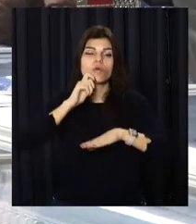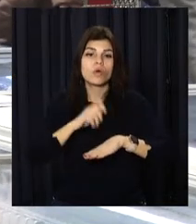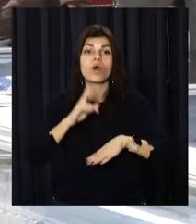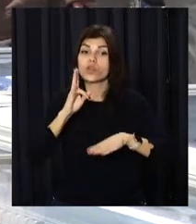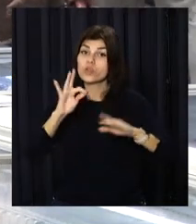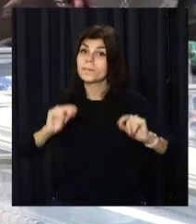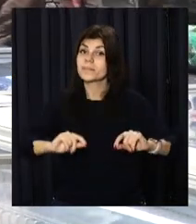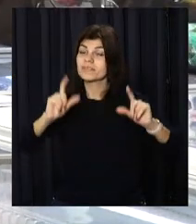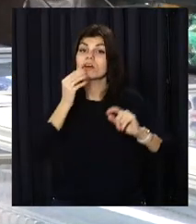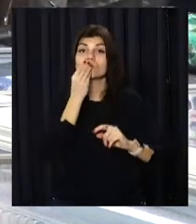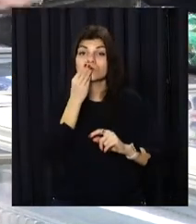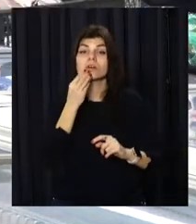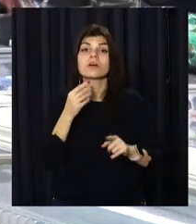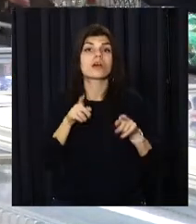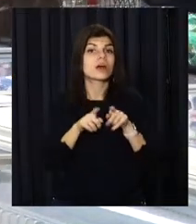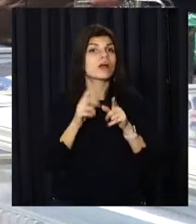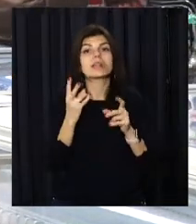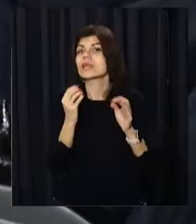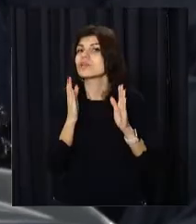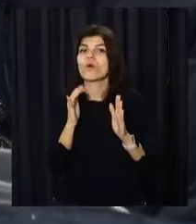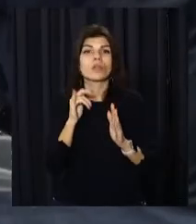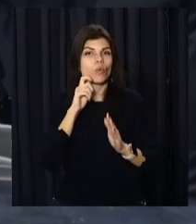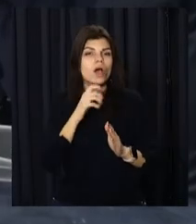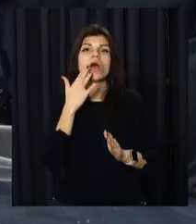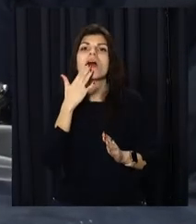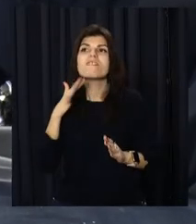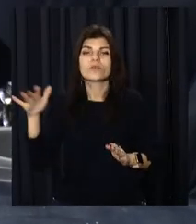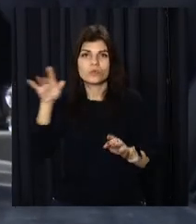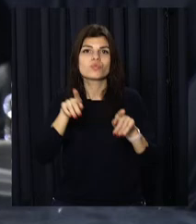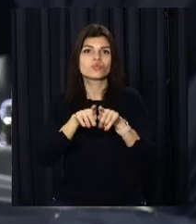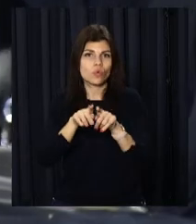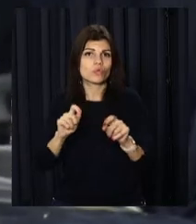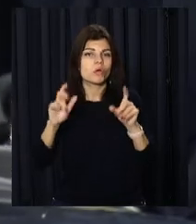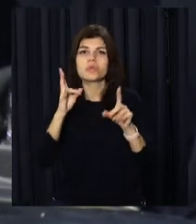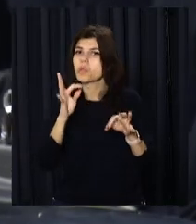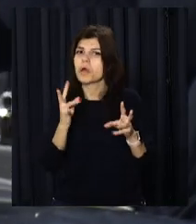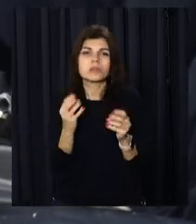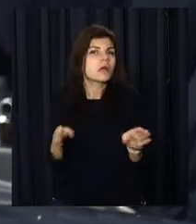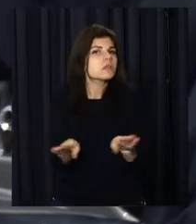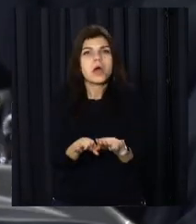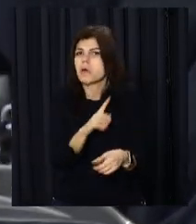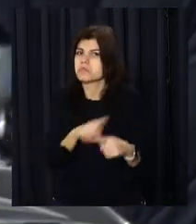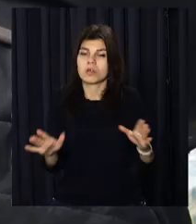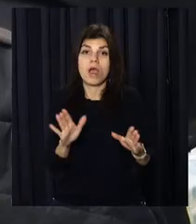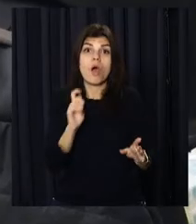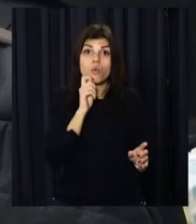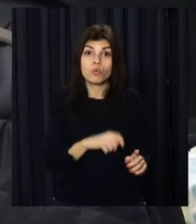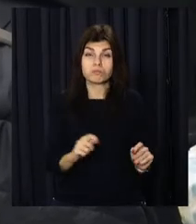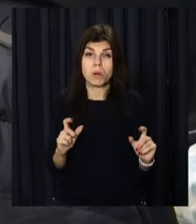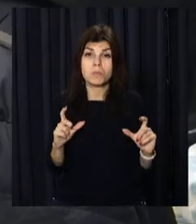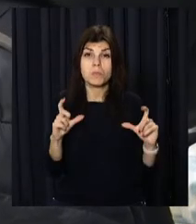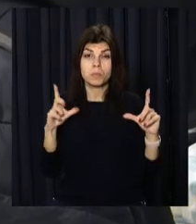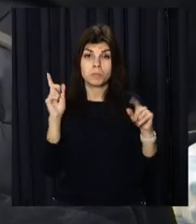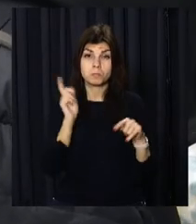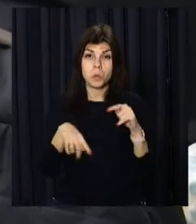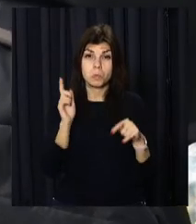Підвищення цін на харчі характерне не лише для України. В Європі ціни теж ростуть, але не так швидко. За українськими не встигають. Валентин